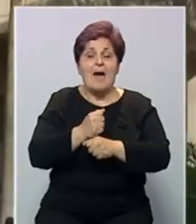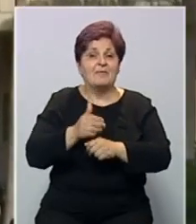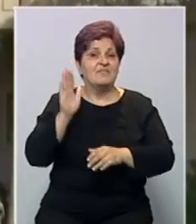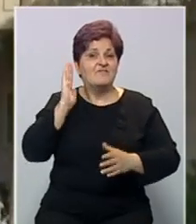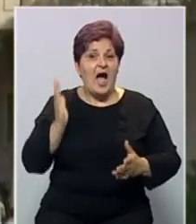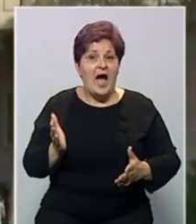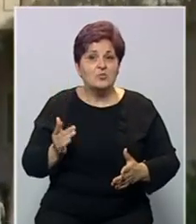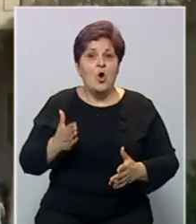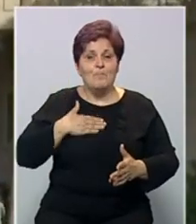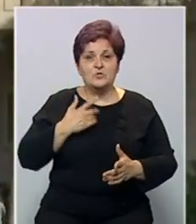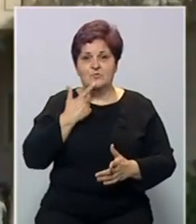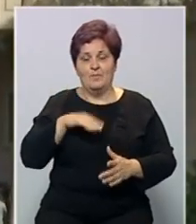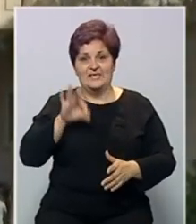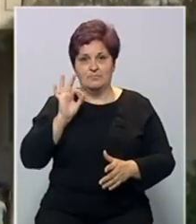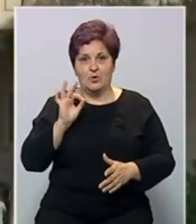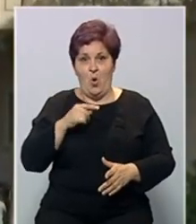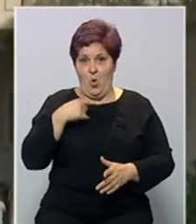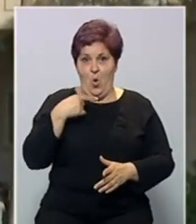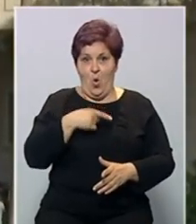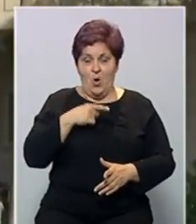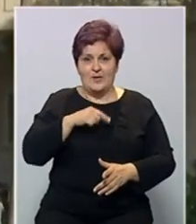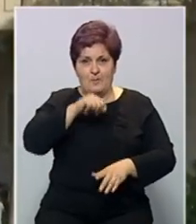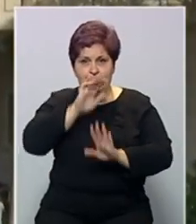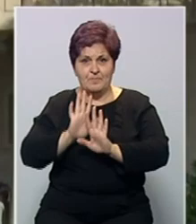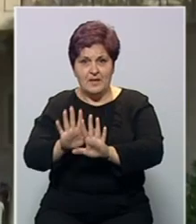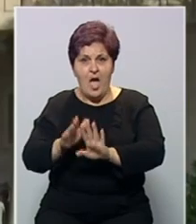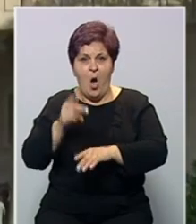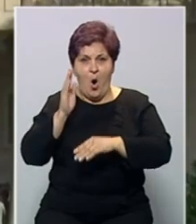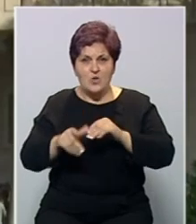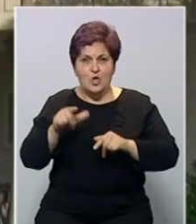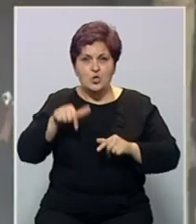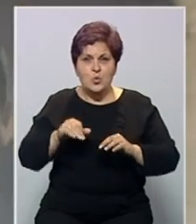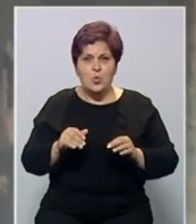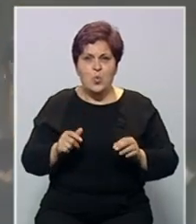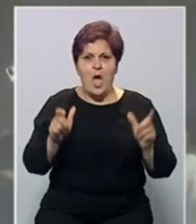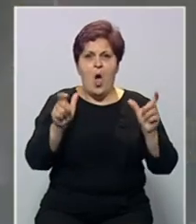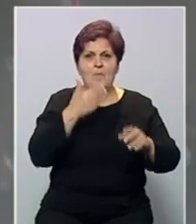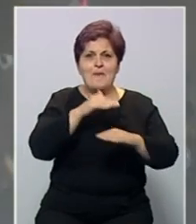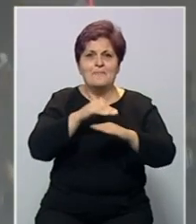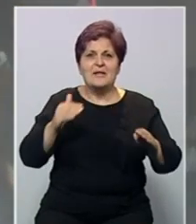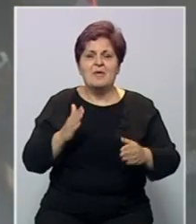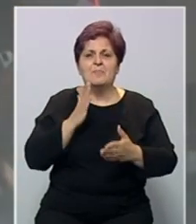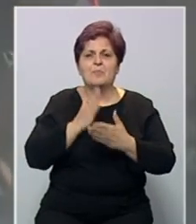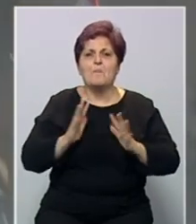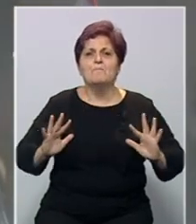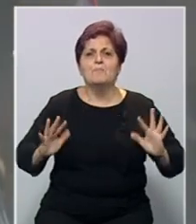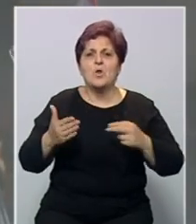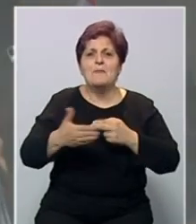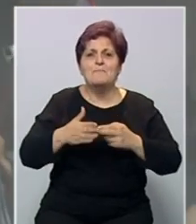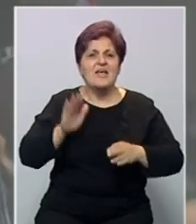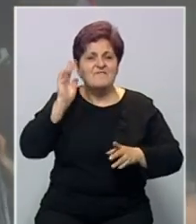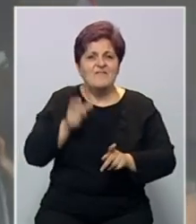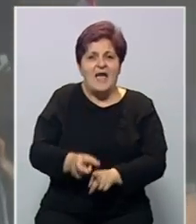formirati vladu po svom izboru. Sadrove pristalice od kraja jula okupiraju parlament i održavaju proteste